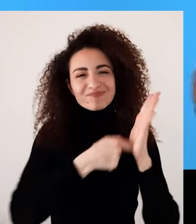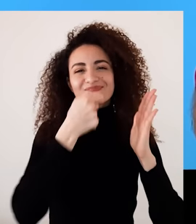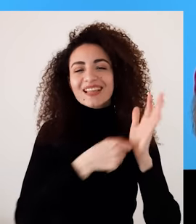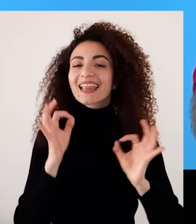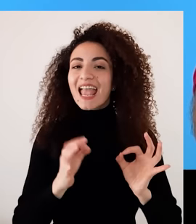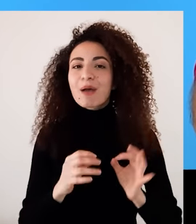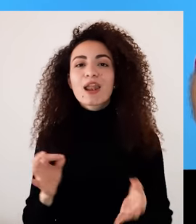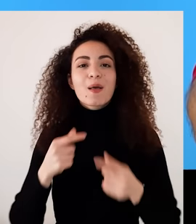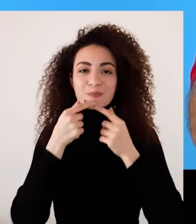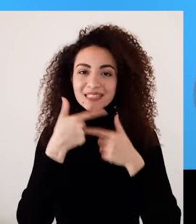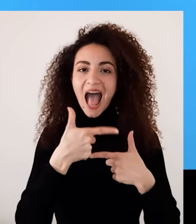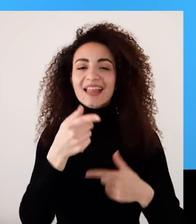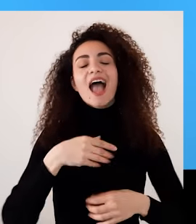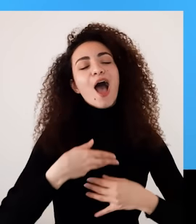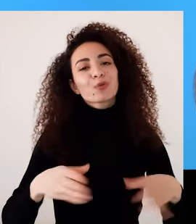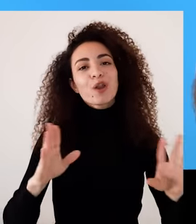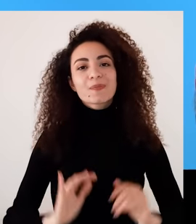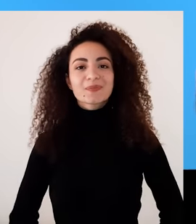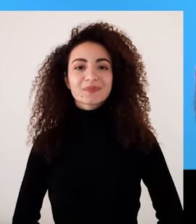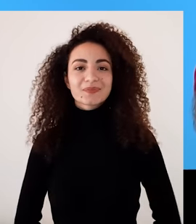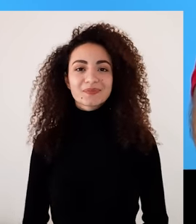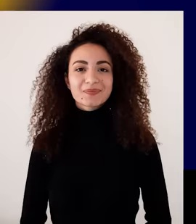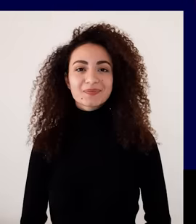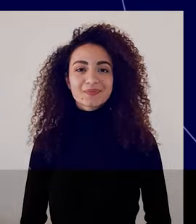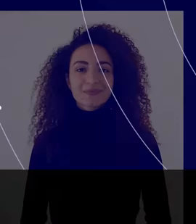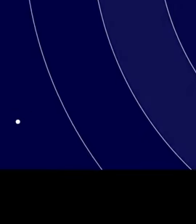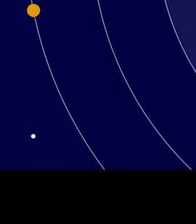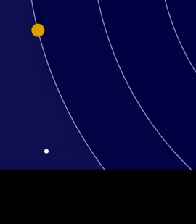وتحدي ومثابرة لتدوم ساعدتكن ونجاحكن